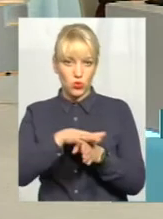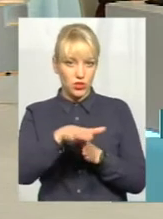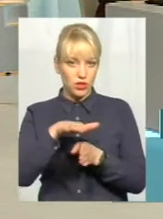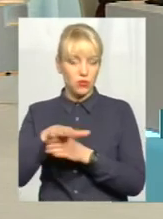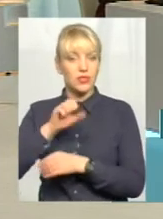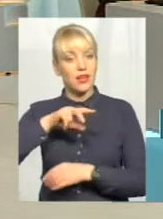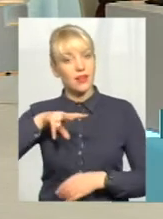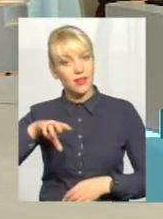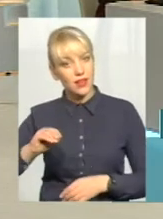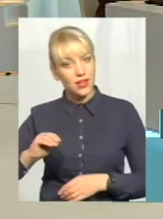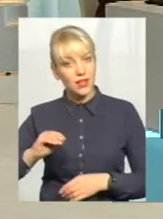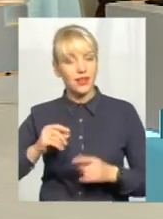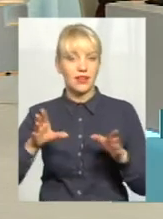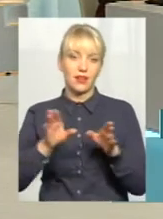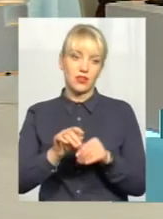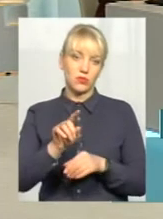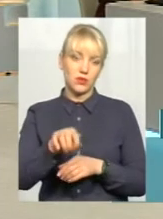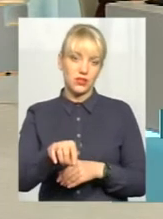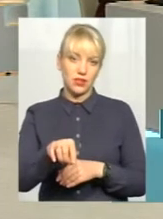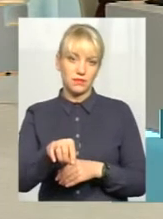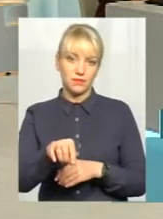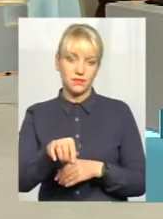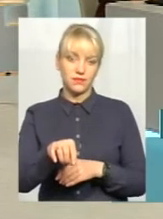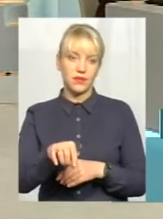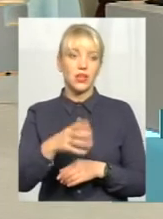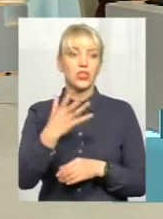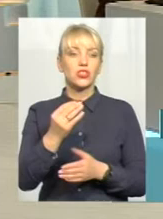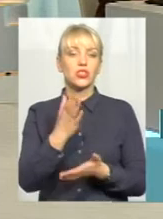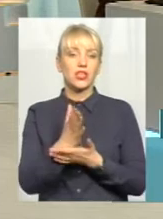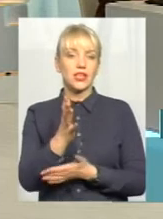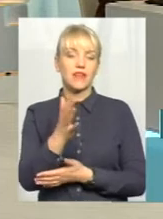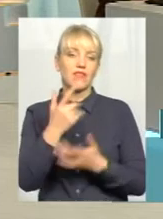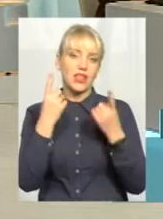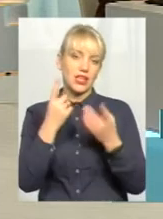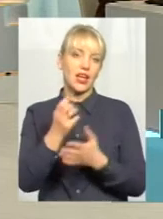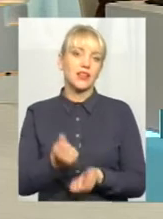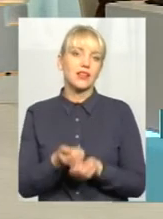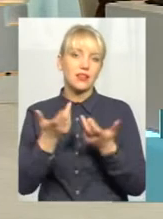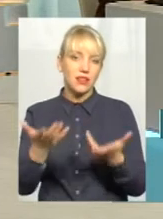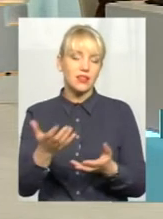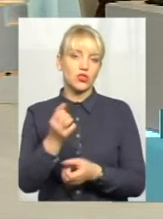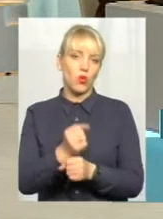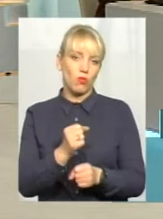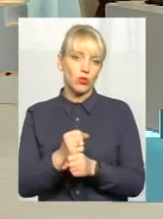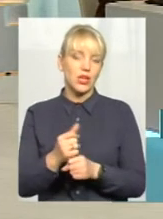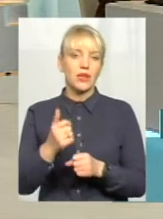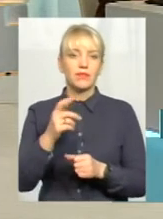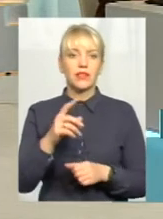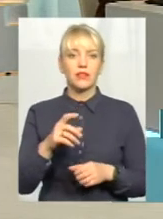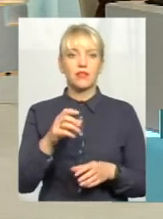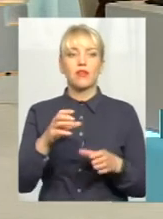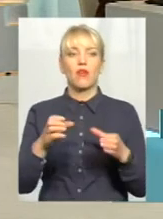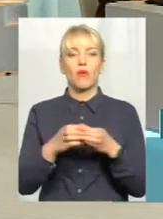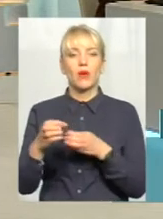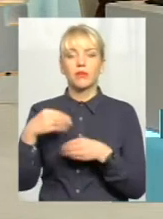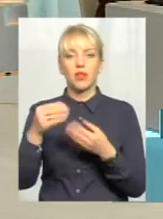Але разом з тим, ще є велика кількість роботи. Ще одне. Громадам дали